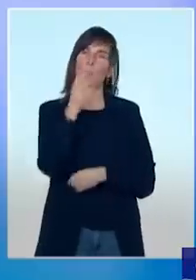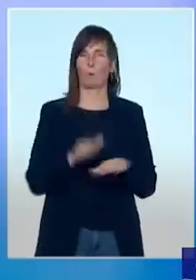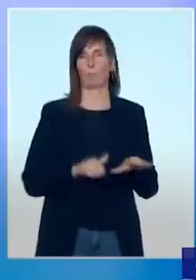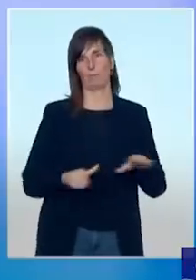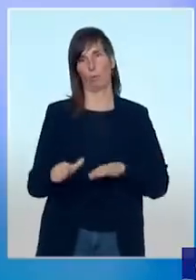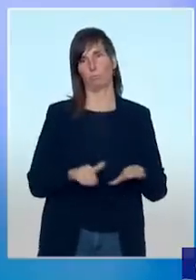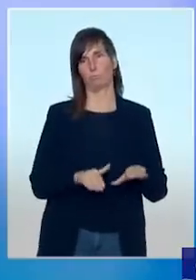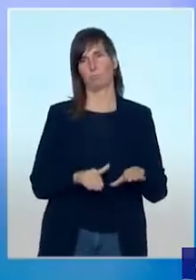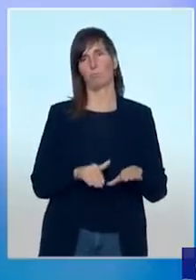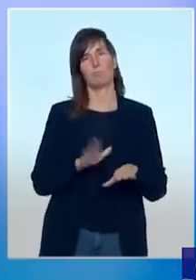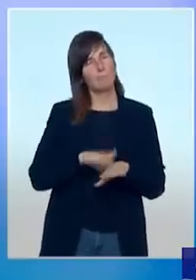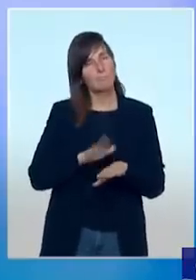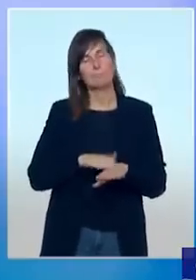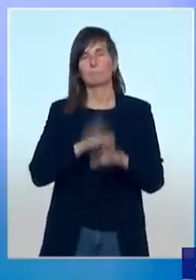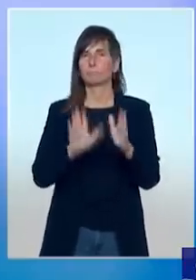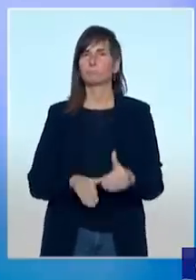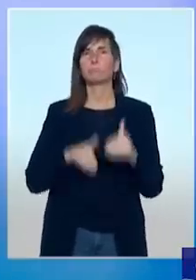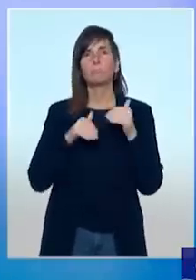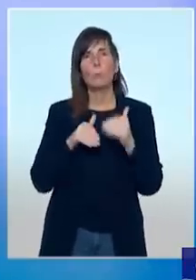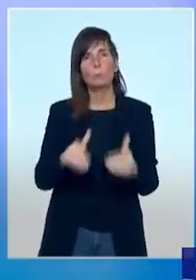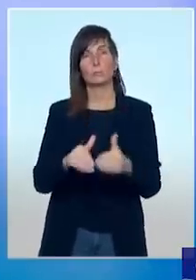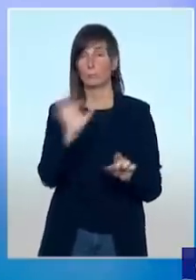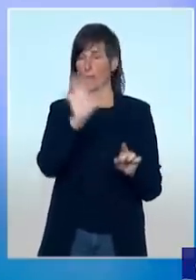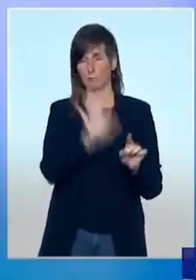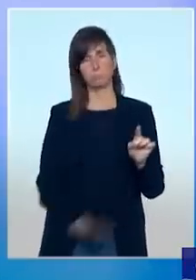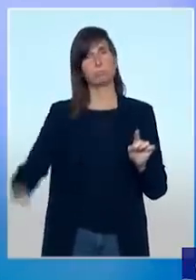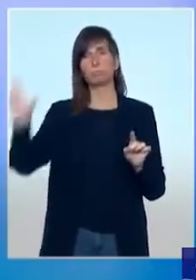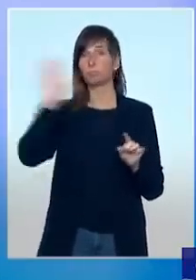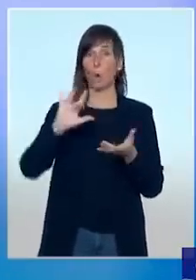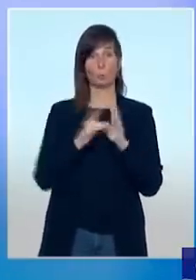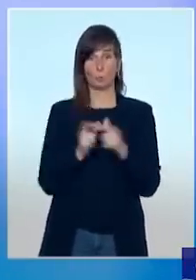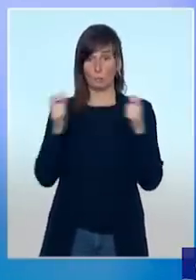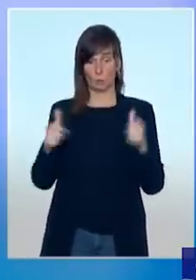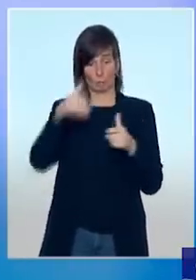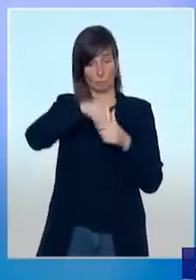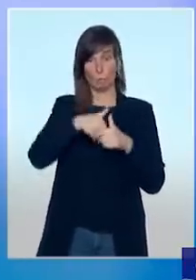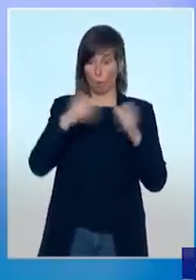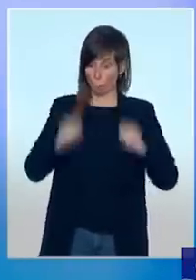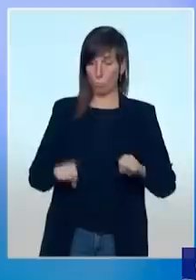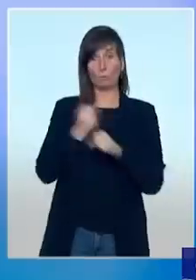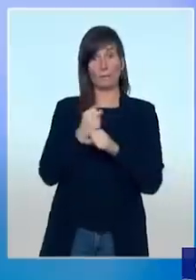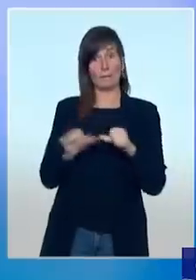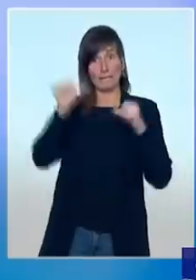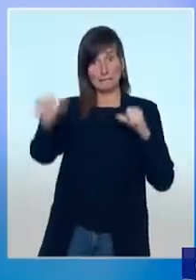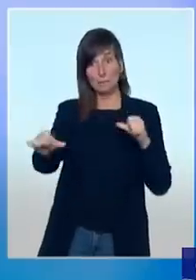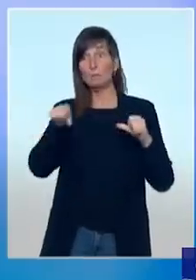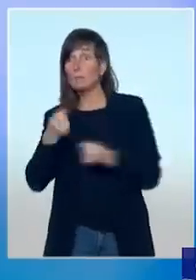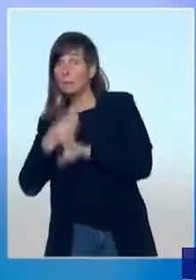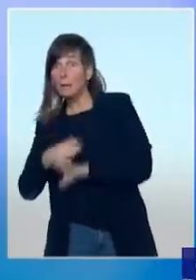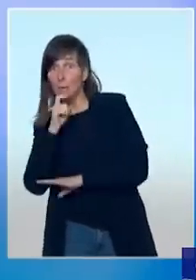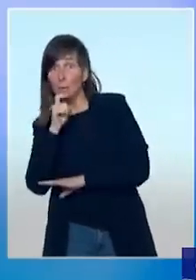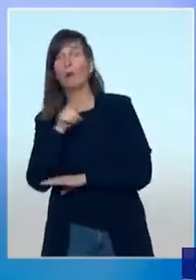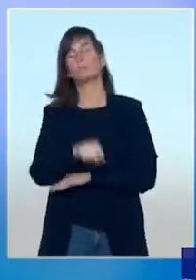Il faut que sur l'ensemble du territoire, toutes les entreprises qui le peuvent et ne le font pas encore mobilisent